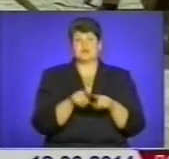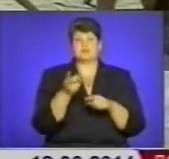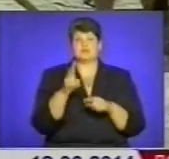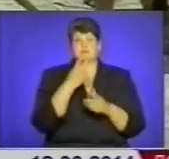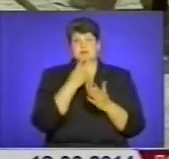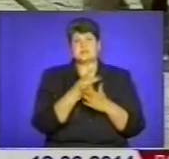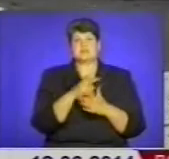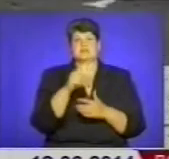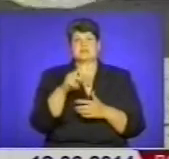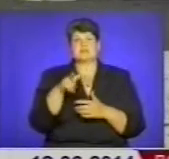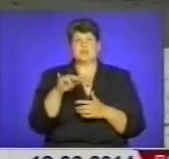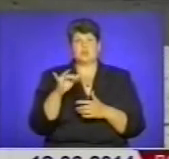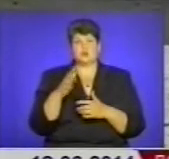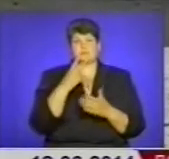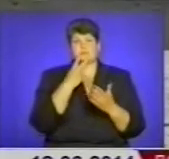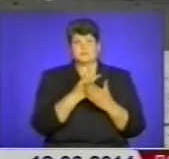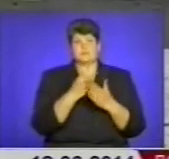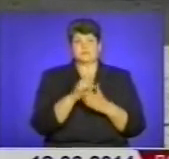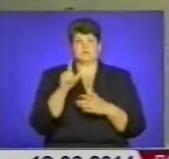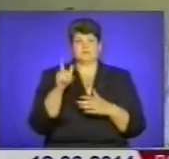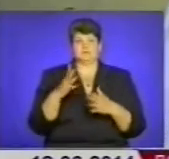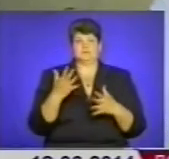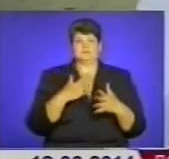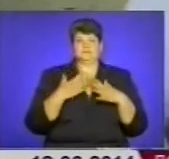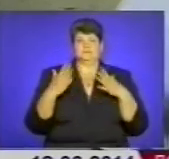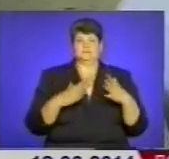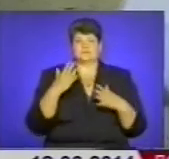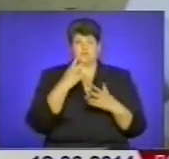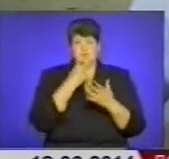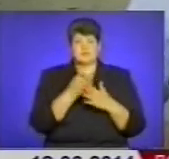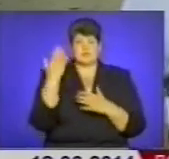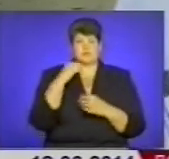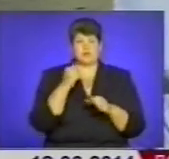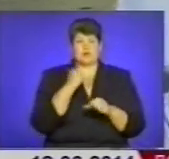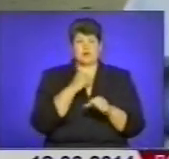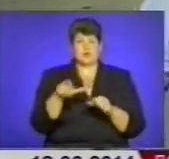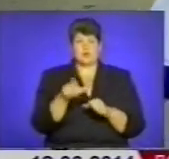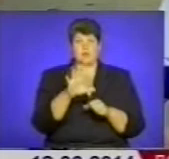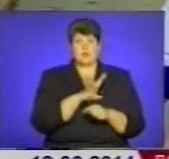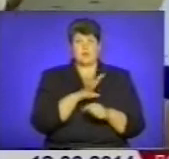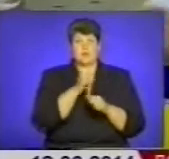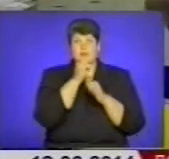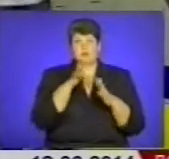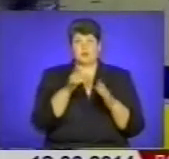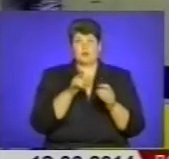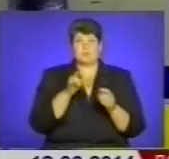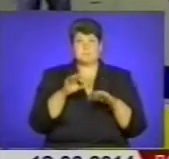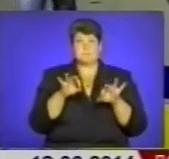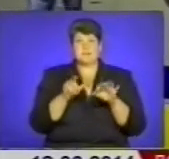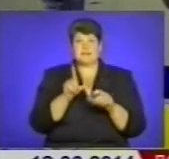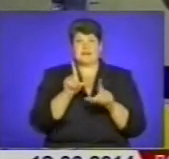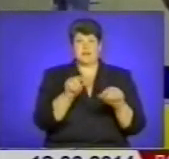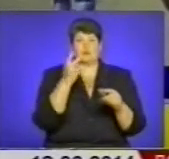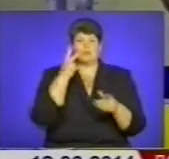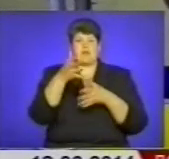І хоча нині тут гамірно, людей цей галас навіть тішить. Не бачили, яка дорога була. Ні перейти, переїхати, там постійно було.